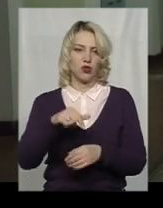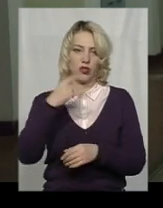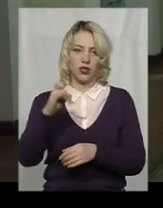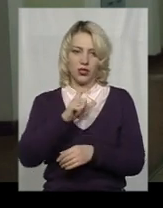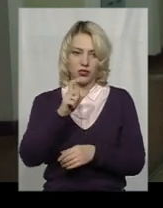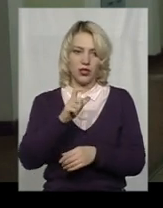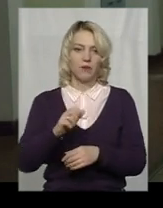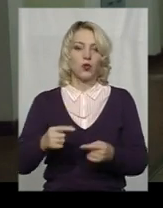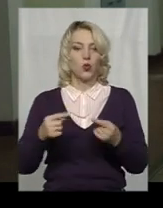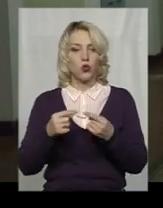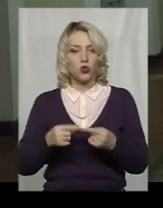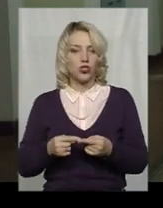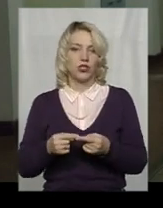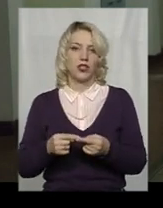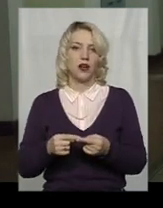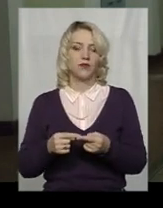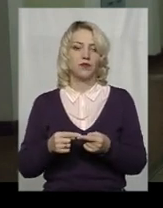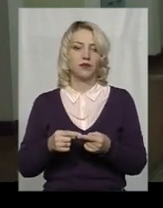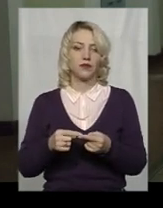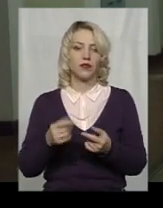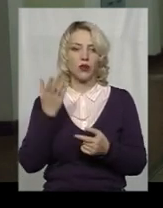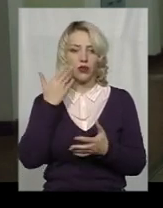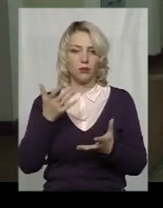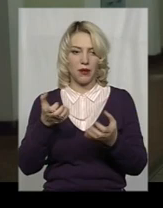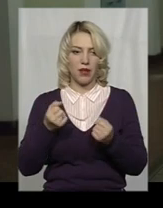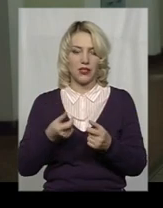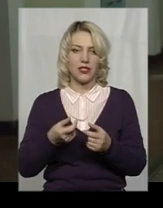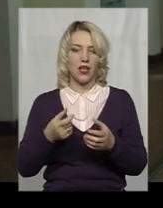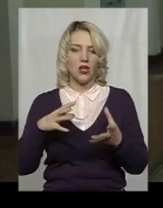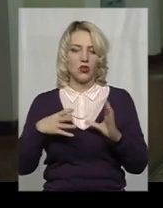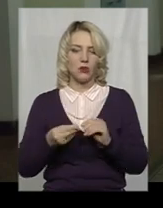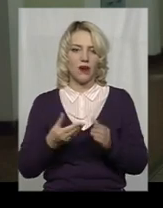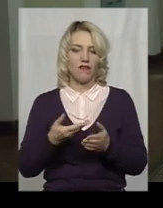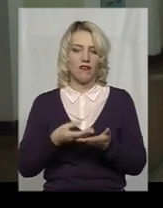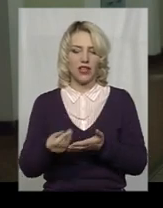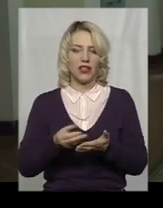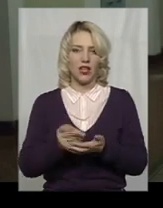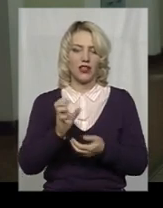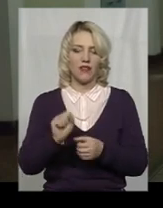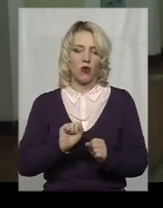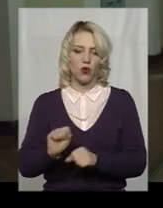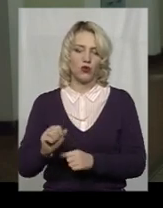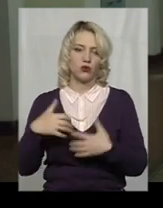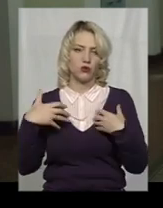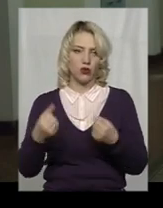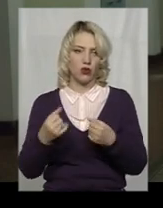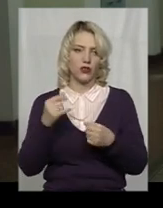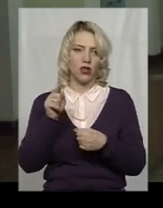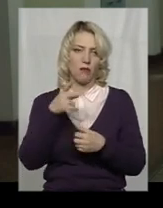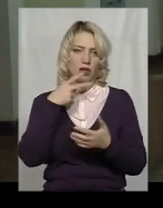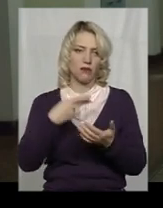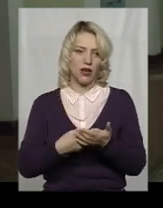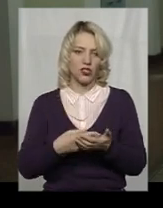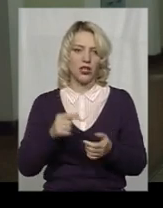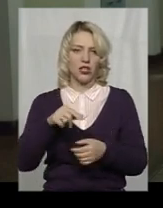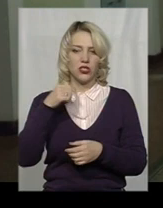уточнення, коли приймали саме видатки на охорону здоров'я і там передбачили